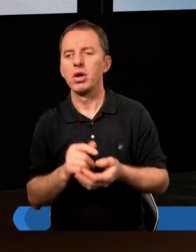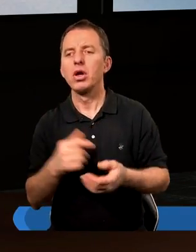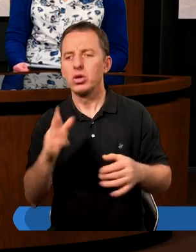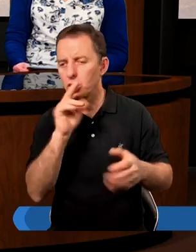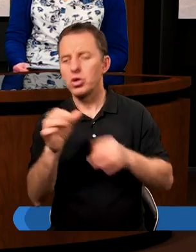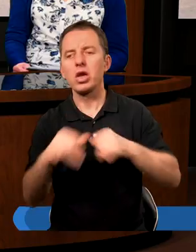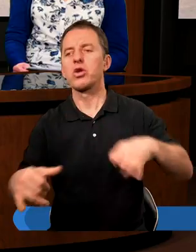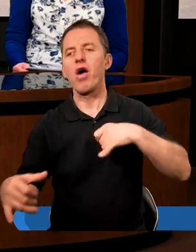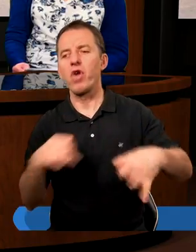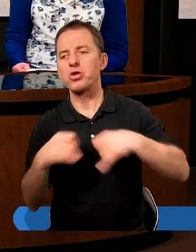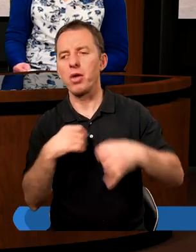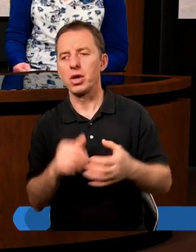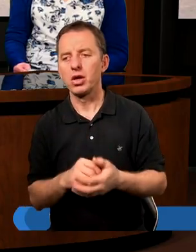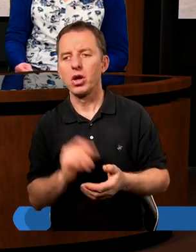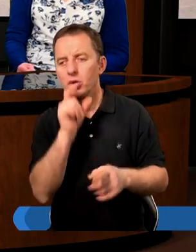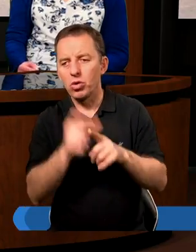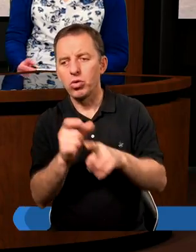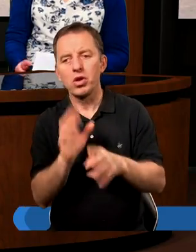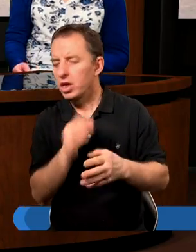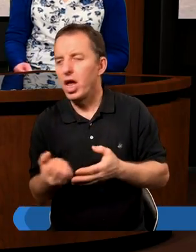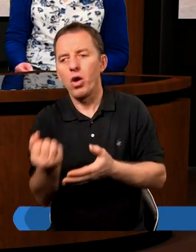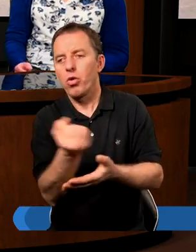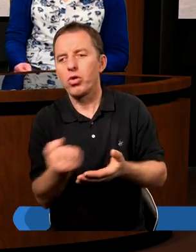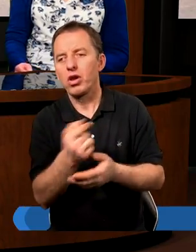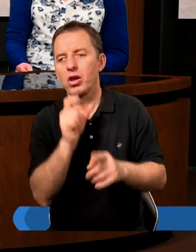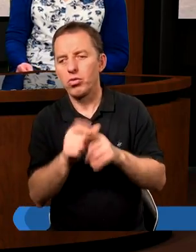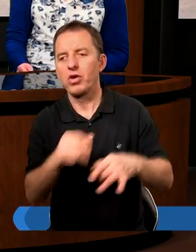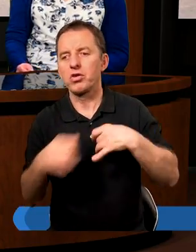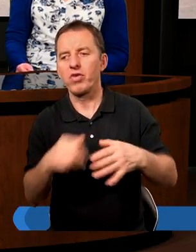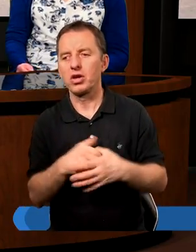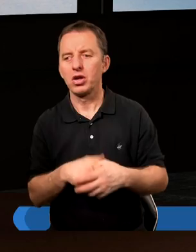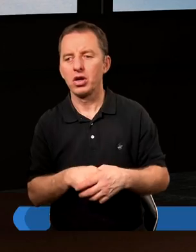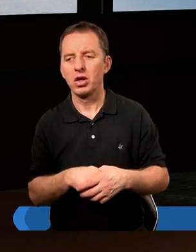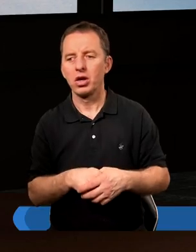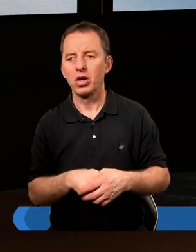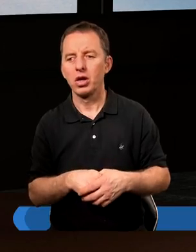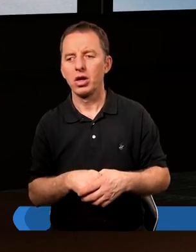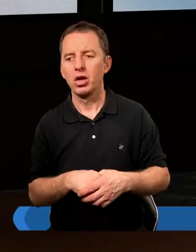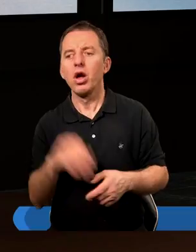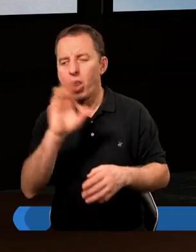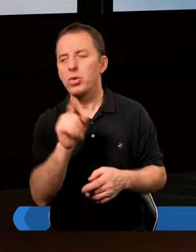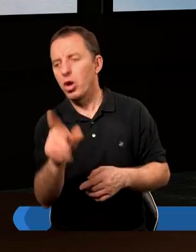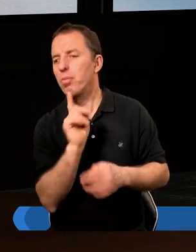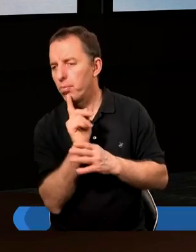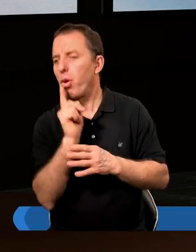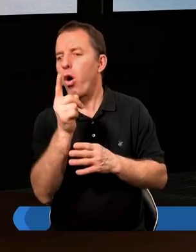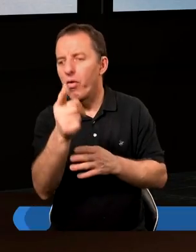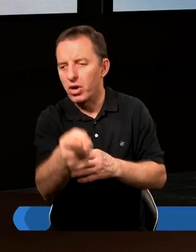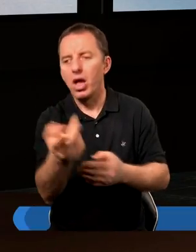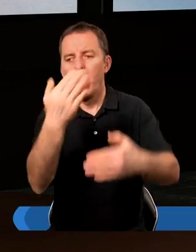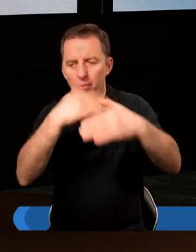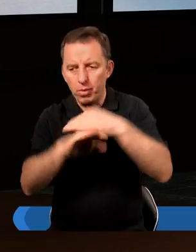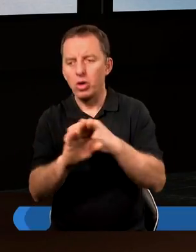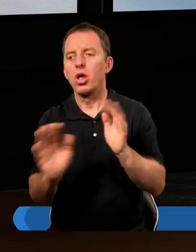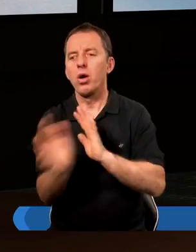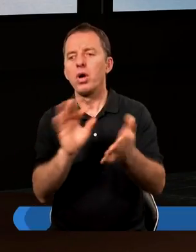to znaczy szafarzami? Wiecie, współcześnie się tego słowa w ogóle nie używa. Jest jakieś takie dziwne. To jest ktoś, komu powierzono pod